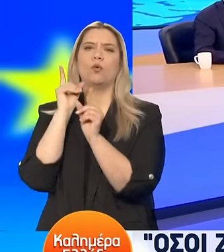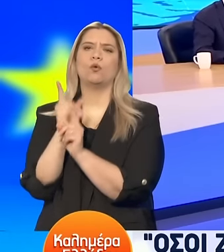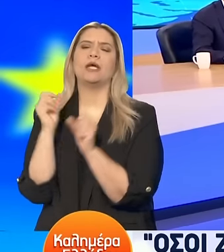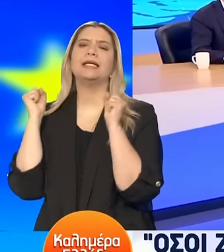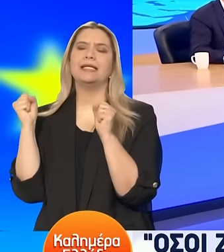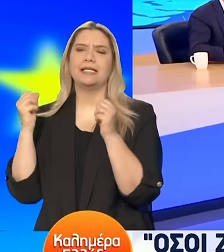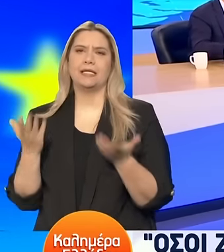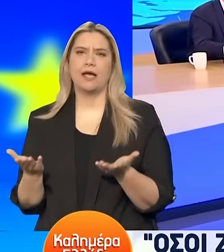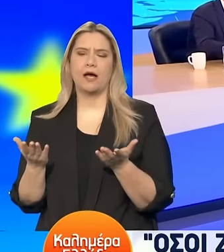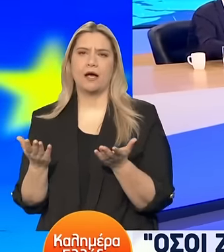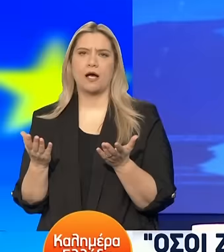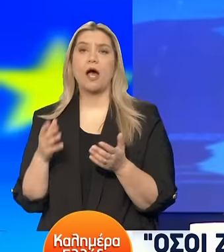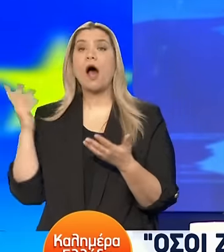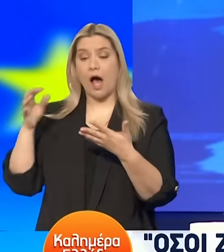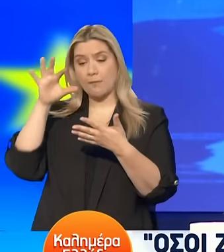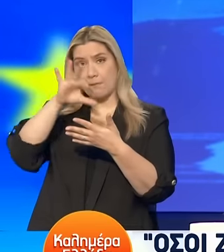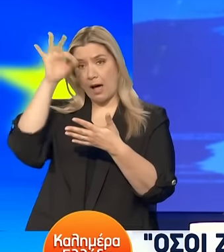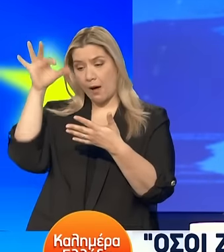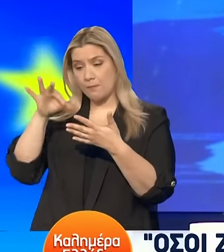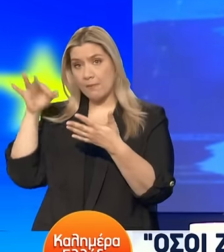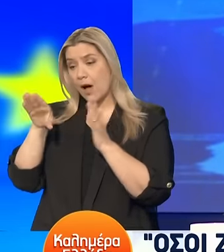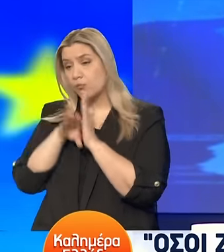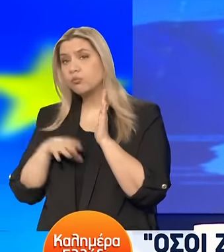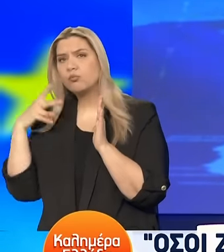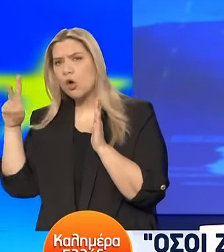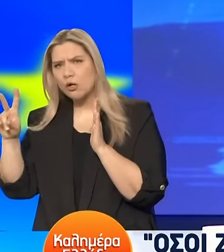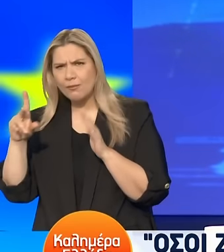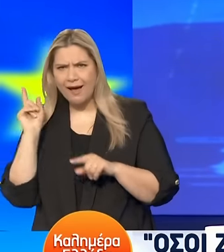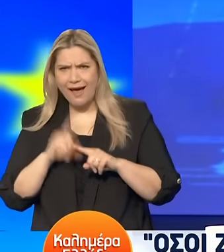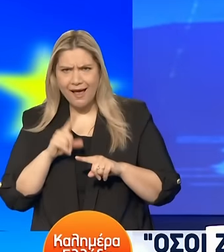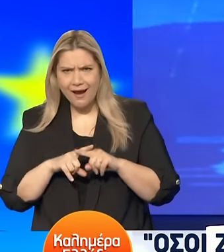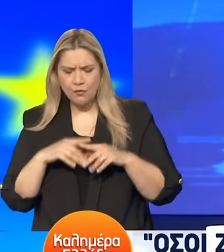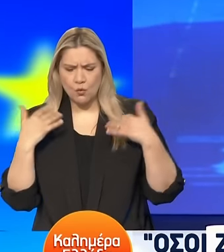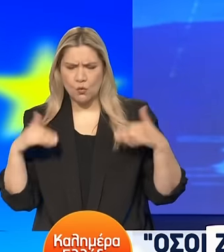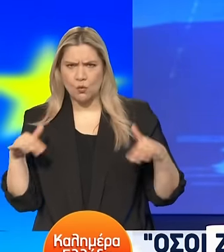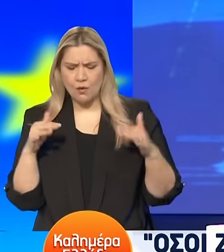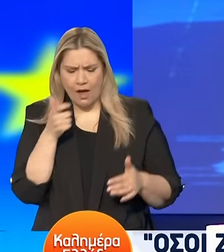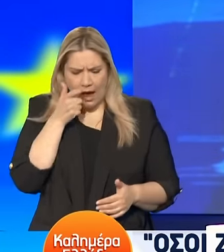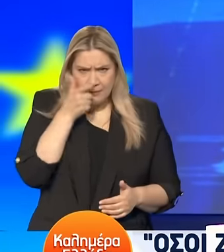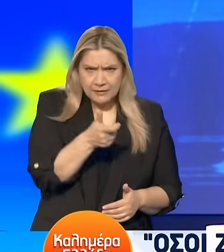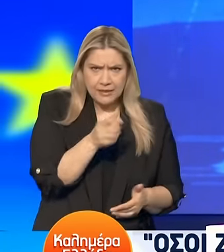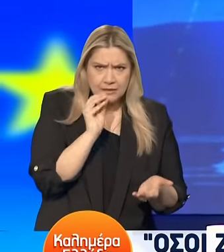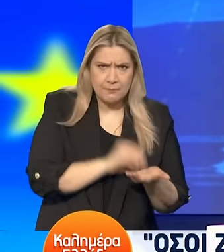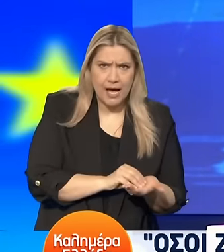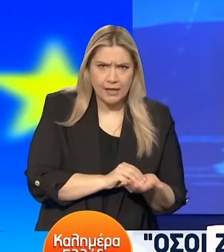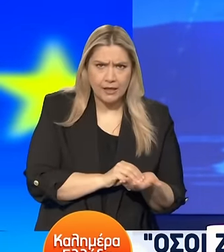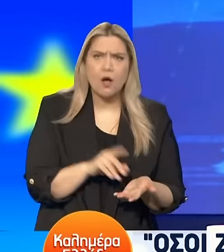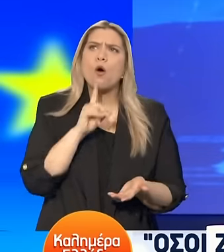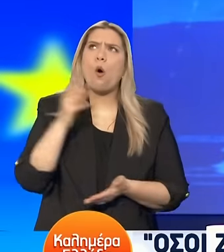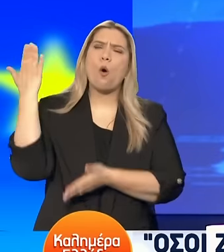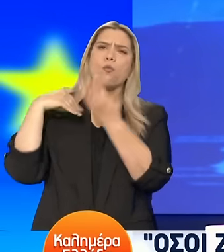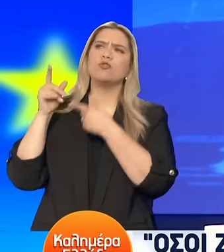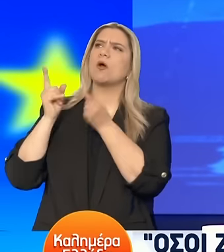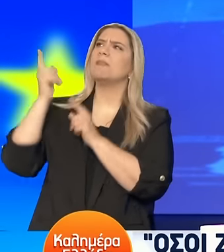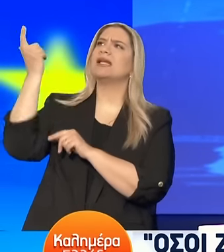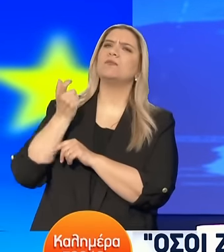υλοποιούσαμε έστω και ένα τμήμα αυτού του προγράμματος, η χώρα θα έμπαινε αυτόματα σε επιτήρηση και θα ήμασταν πάλι πίσω στις εποχές των μνημονίων και της